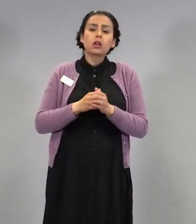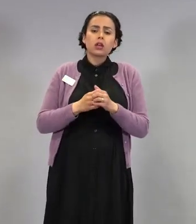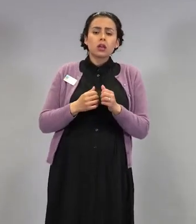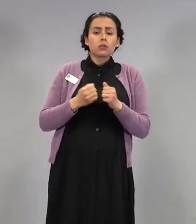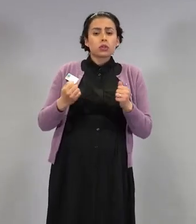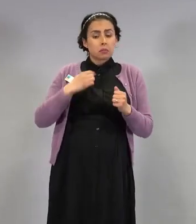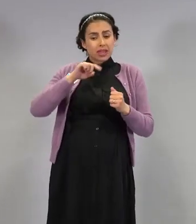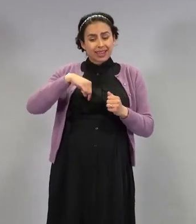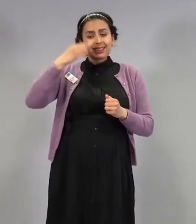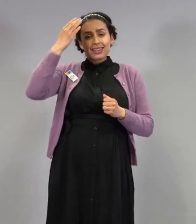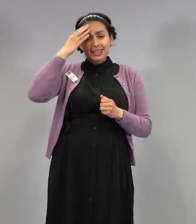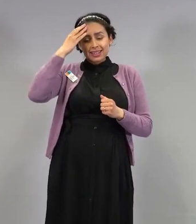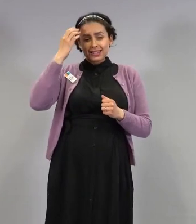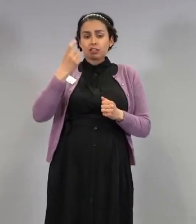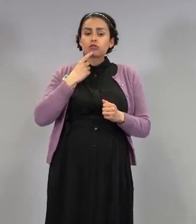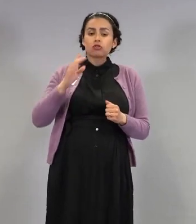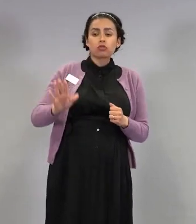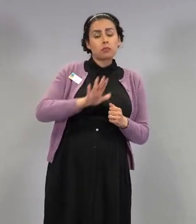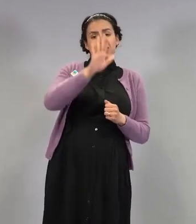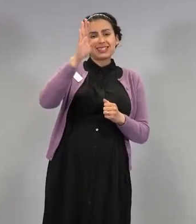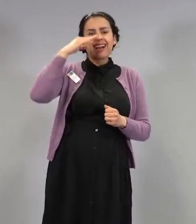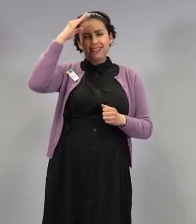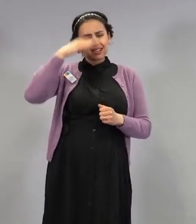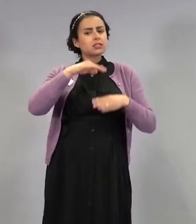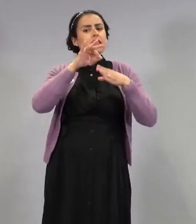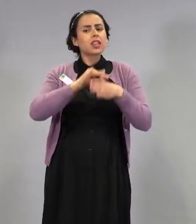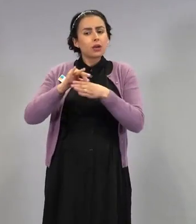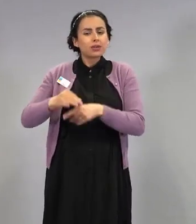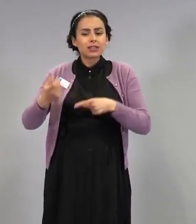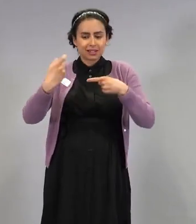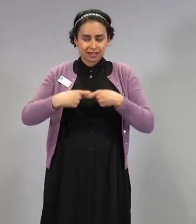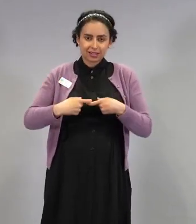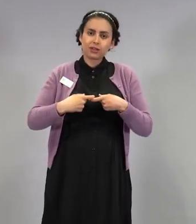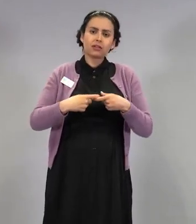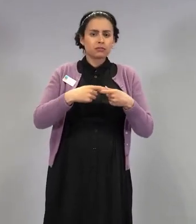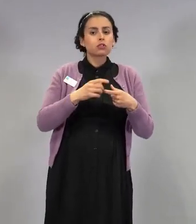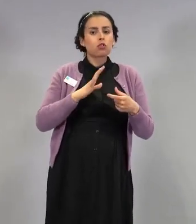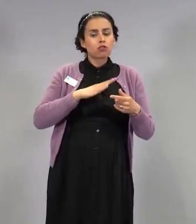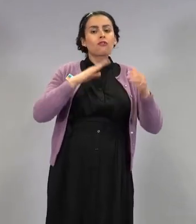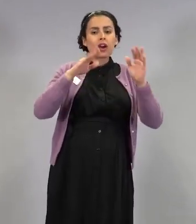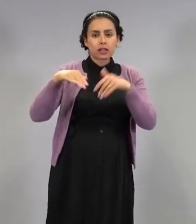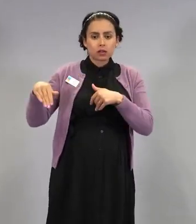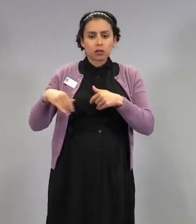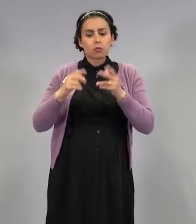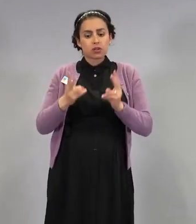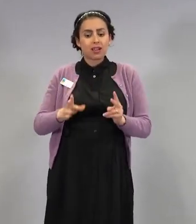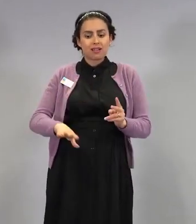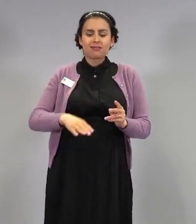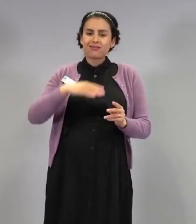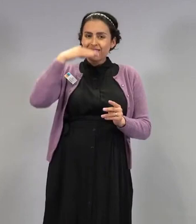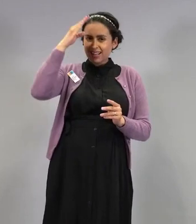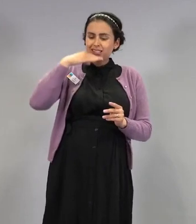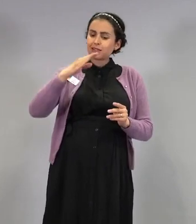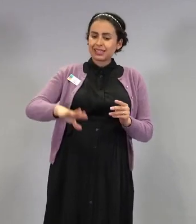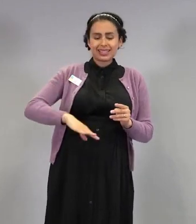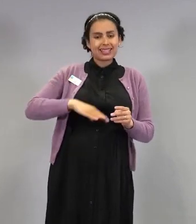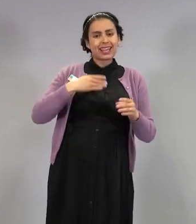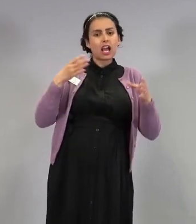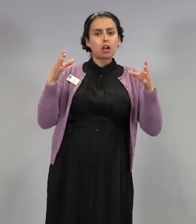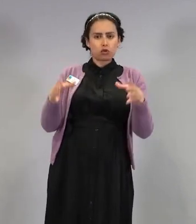jonkin verran eroja. Ja varmasti myös tuo väestön ikärakenne vaikuttaa siihen, että nyt kovasti kysellään tätä